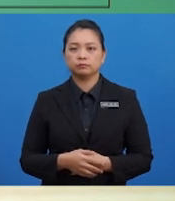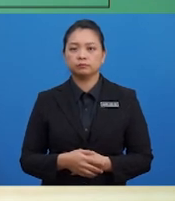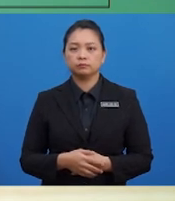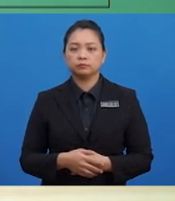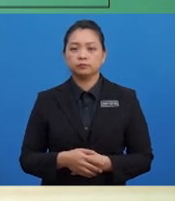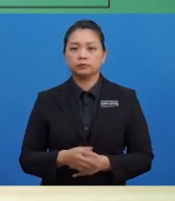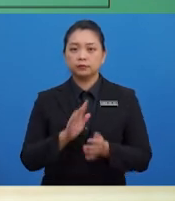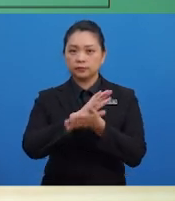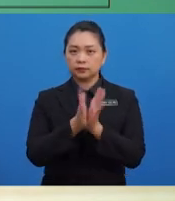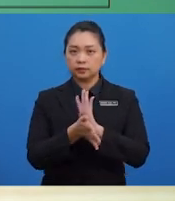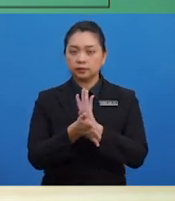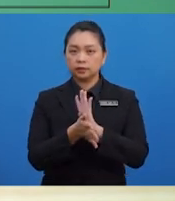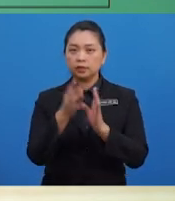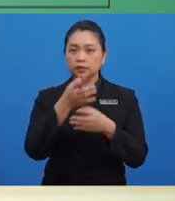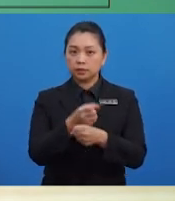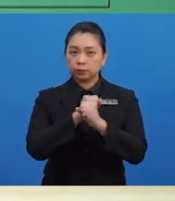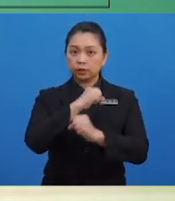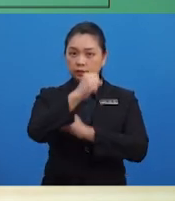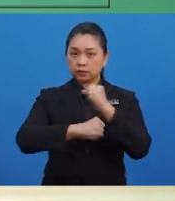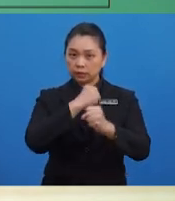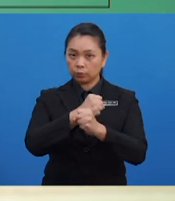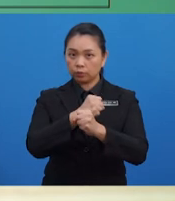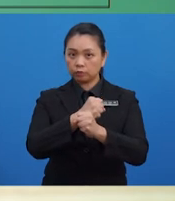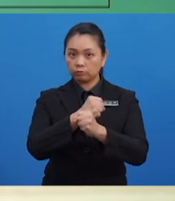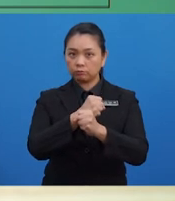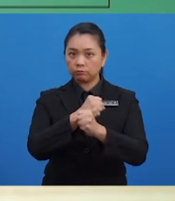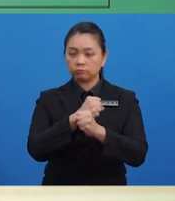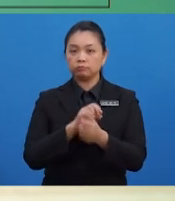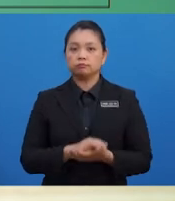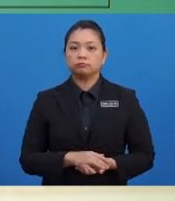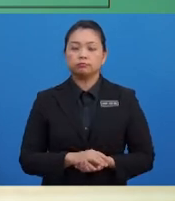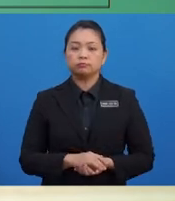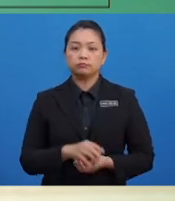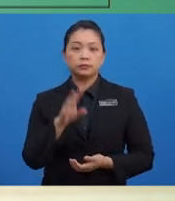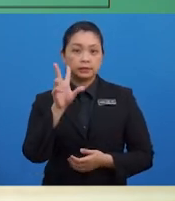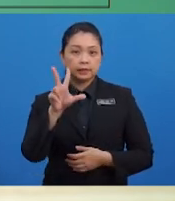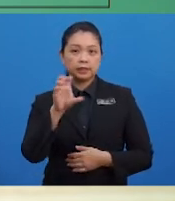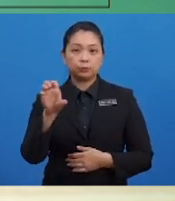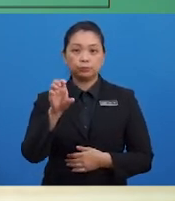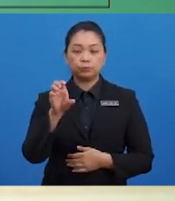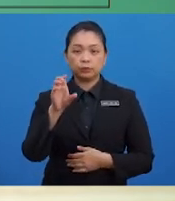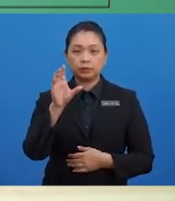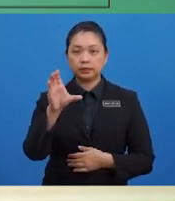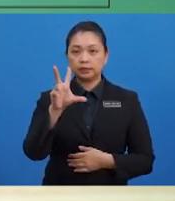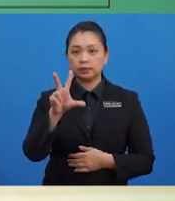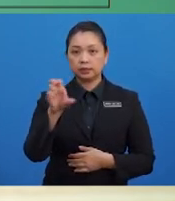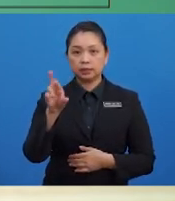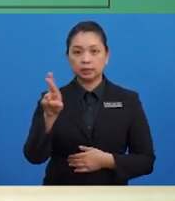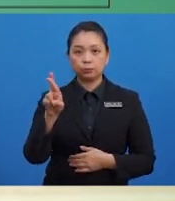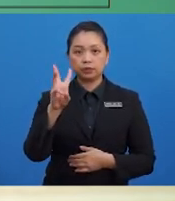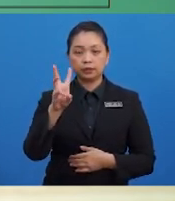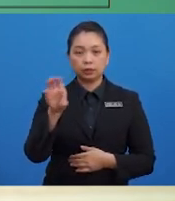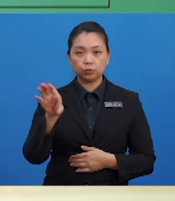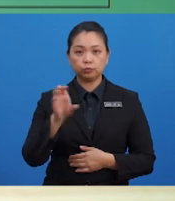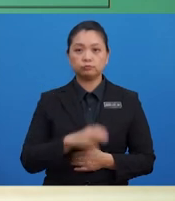yang sepatutnya dibayar ialah RM3,600. Jumlah sewa tahunan yang telah dijelaskan ialah